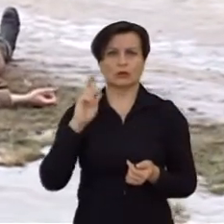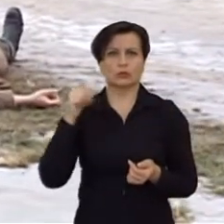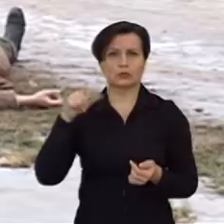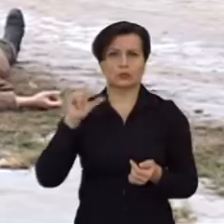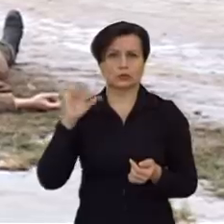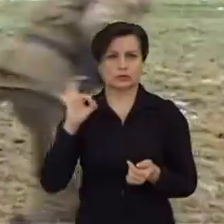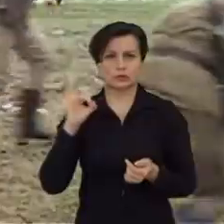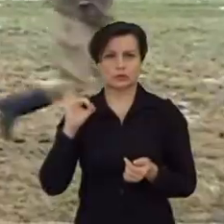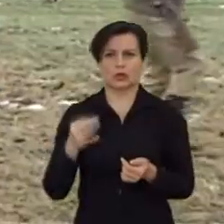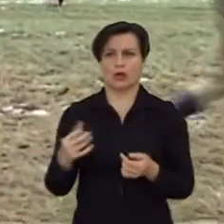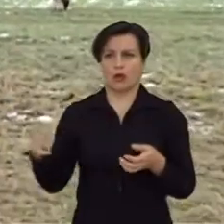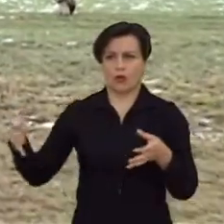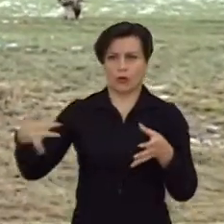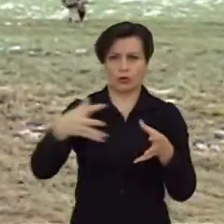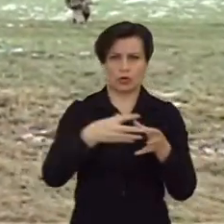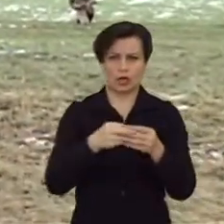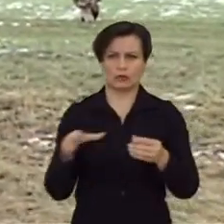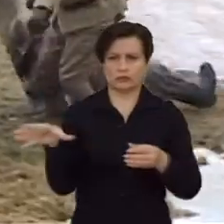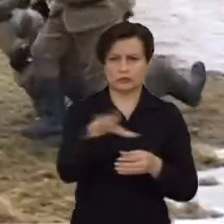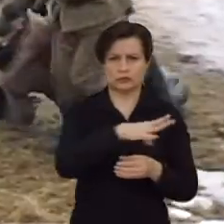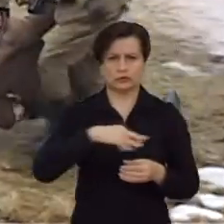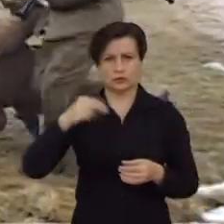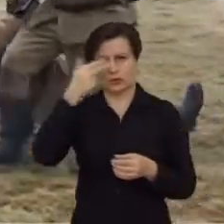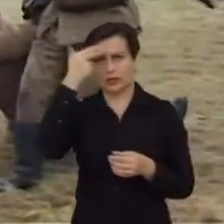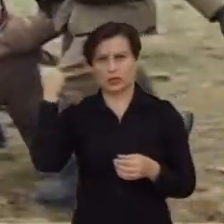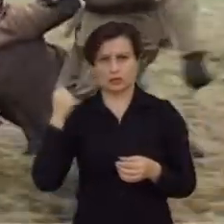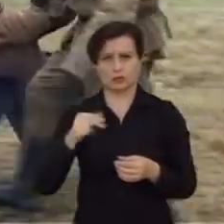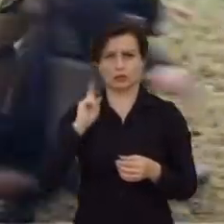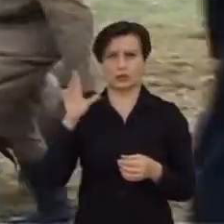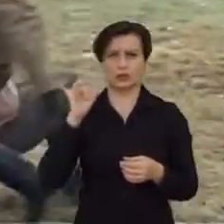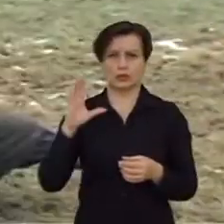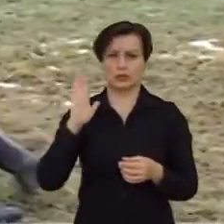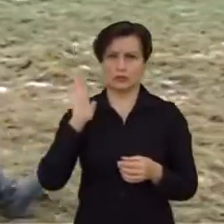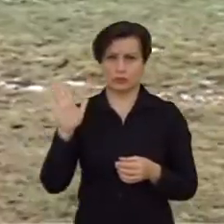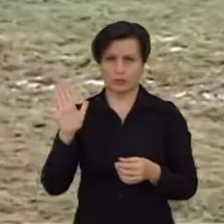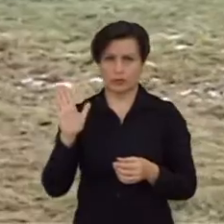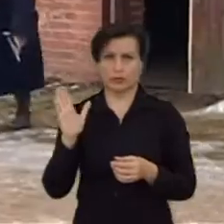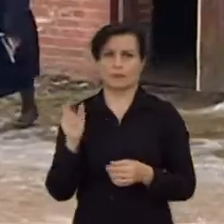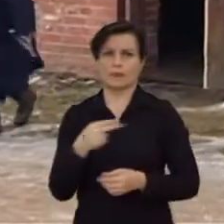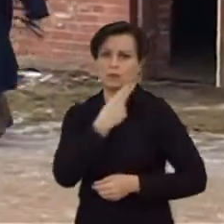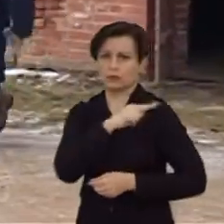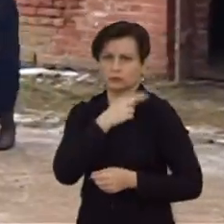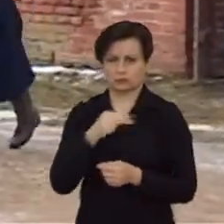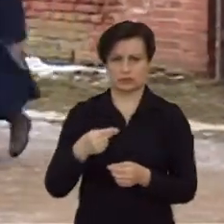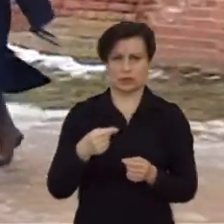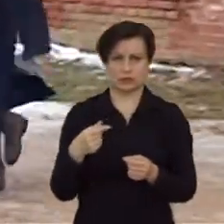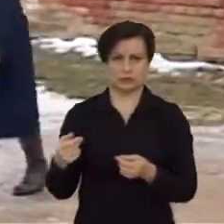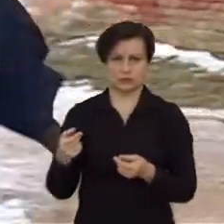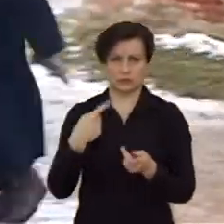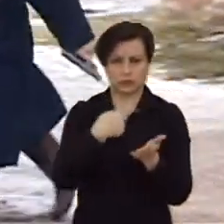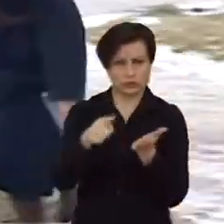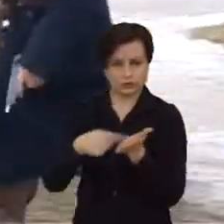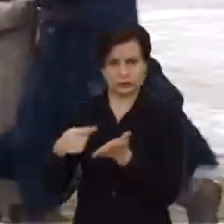žiausias, jisai organizavo beveik visos Lietuvos KGB agentų, būdamas organizavo visos Lietuvos partizanus.